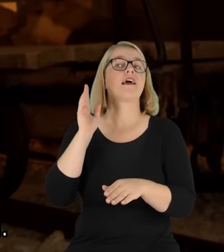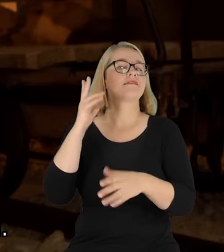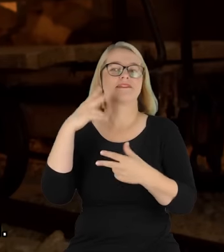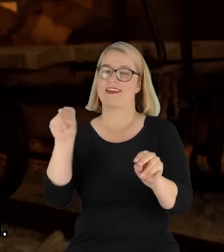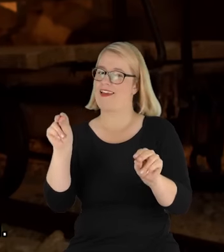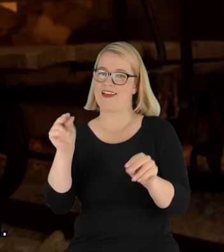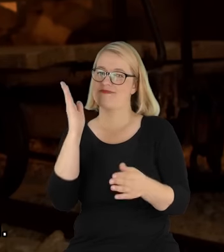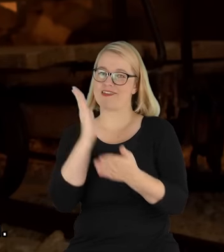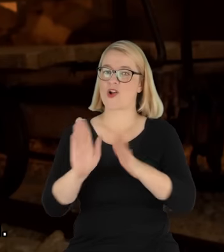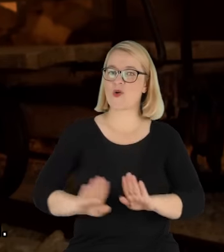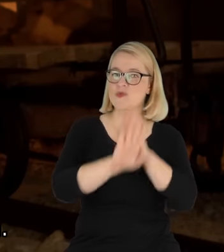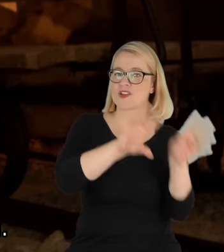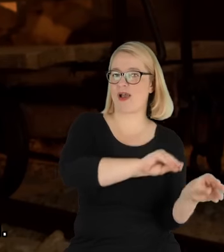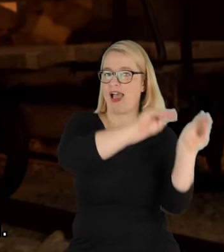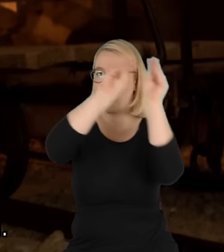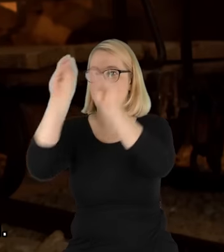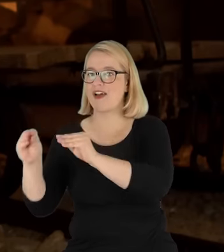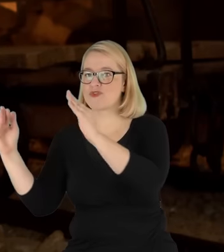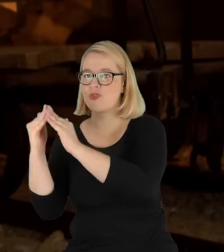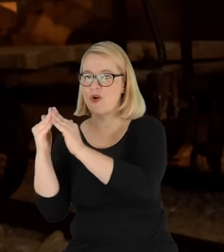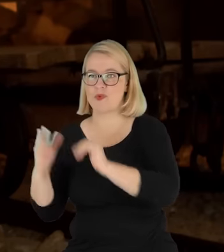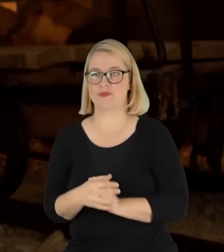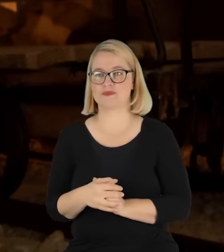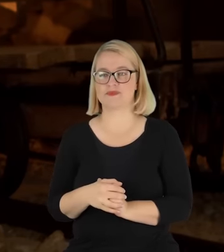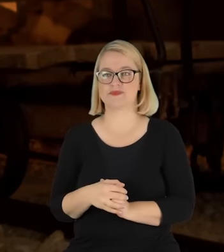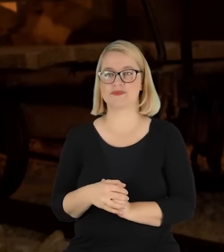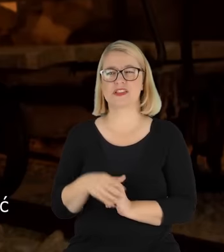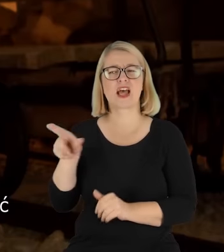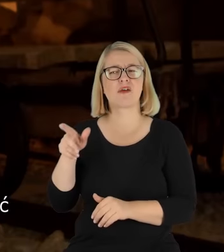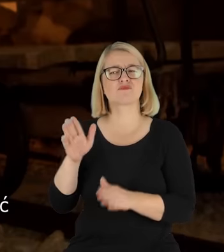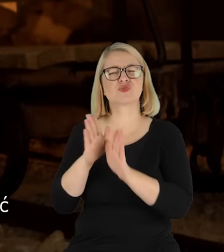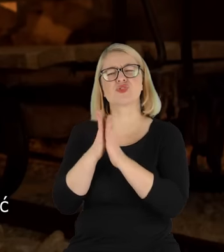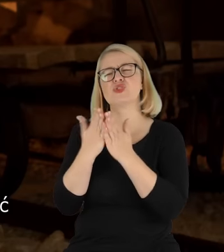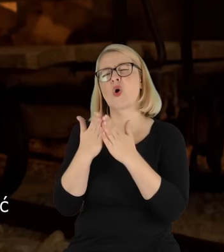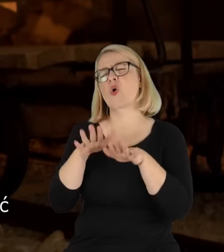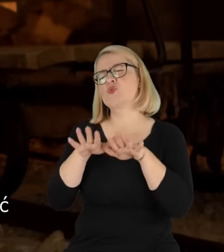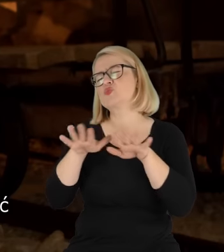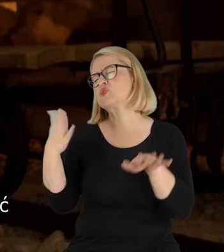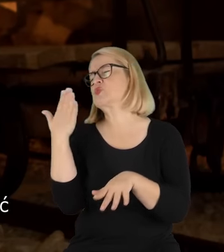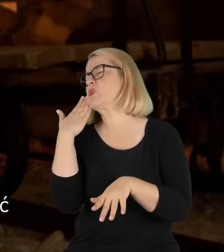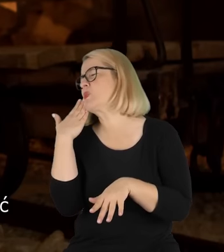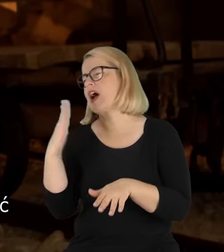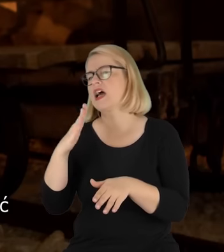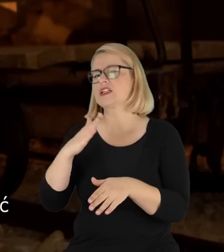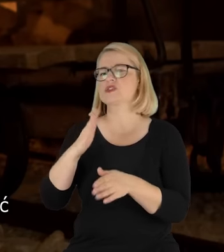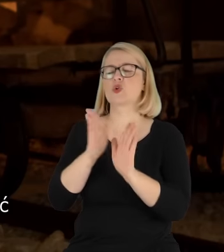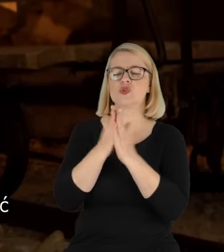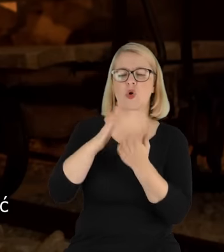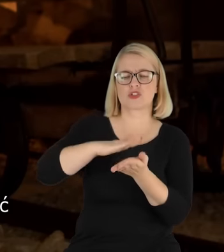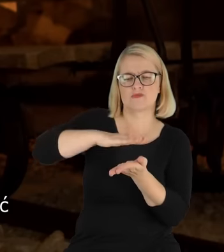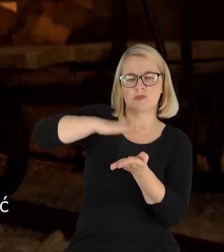muzeum przenosił do domu. Tam była nieprawdopodobna